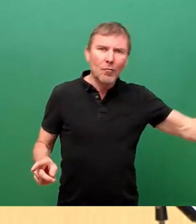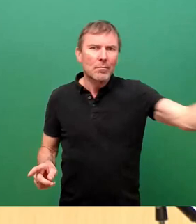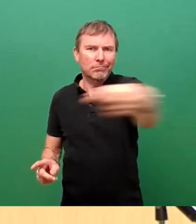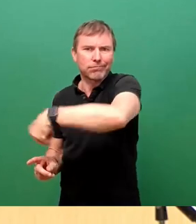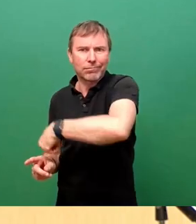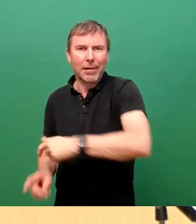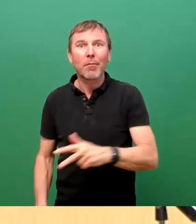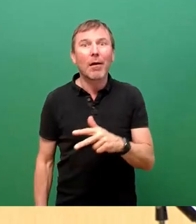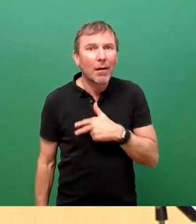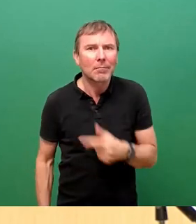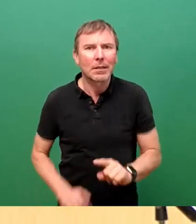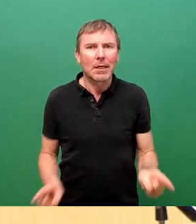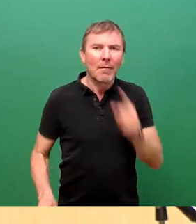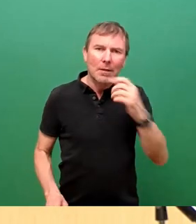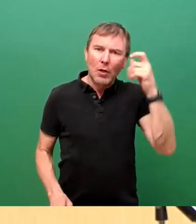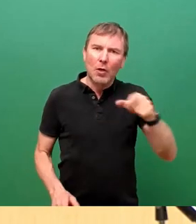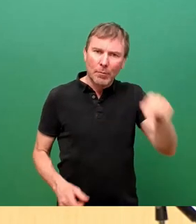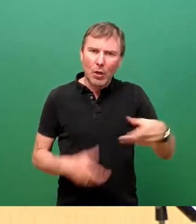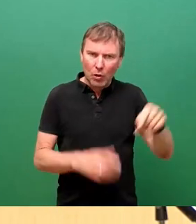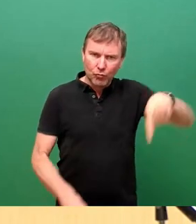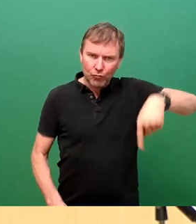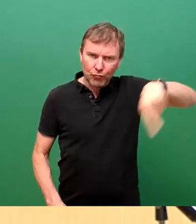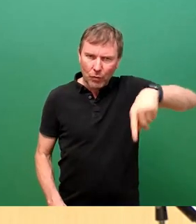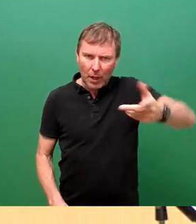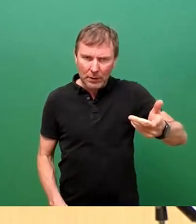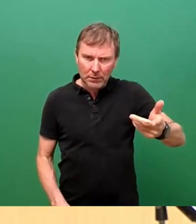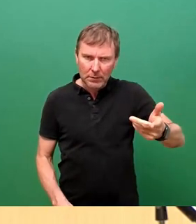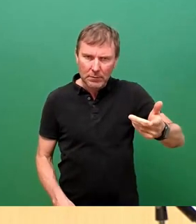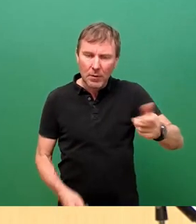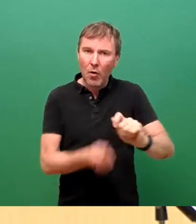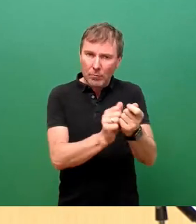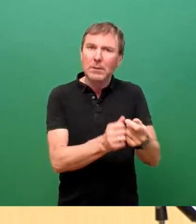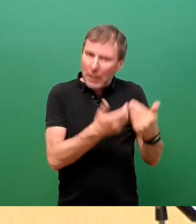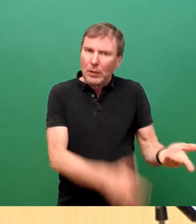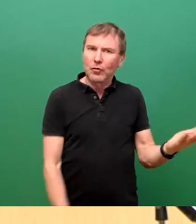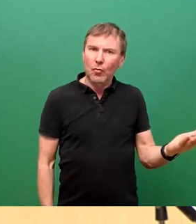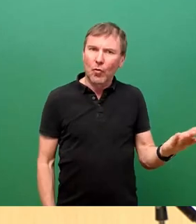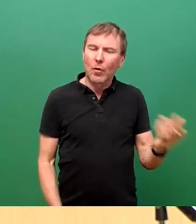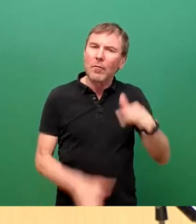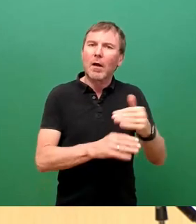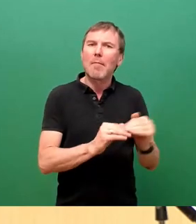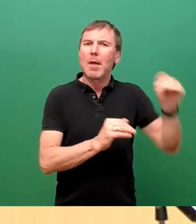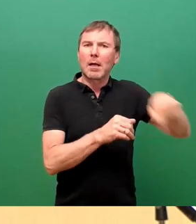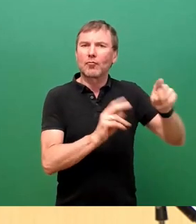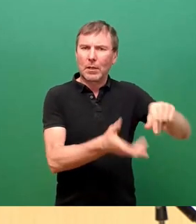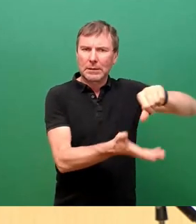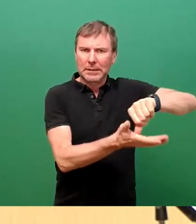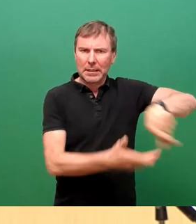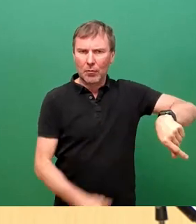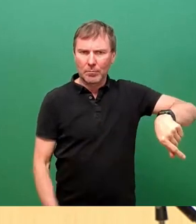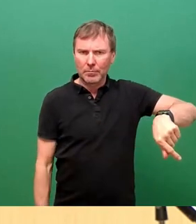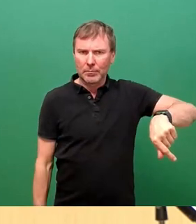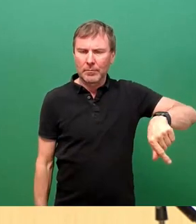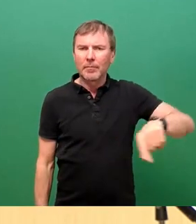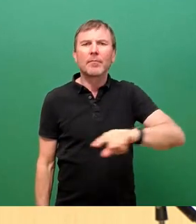passieren, wenn man eine auch für den Autoverkehr optimierte Planung umsetzt. Es geht hier nicht nur um das Ende 120 großer